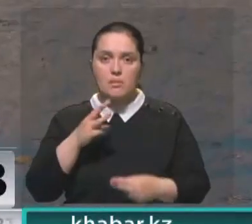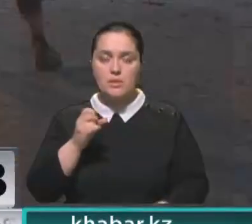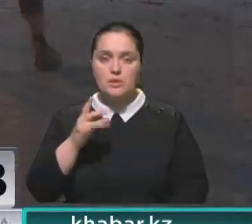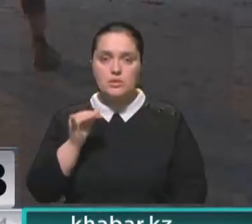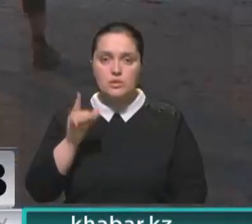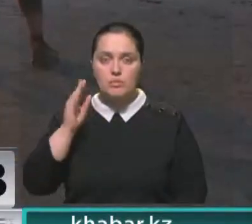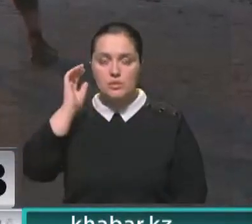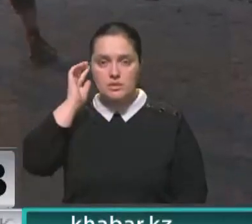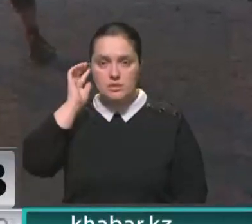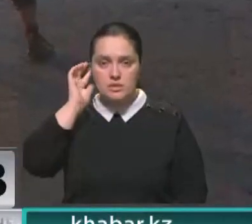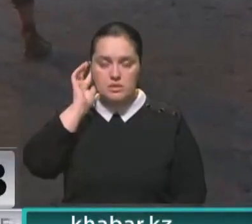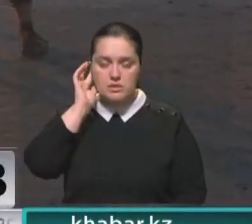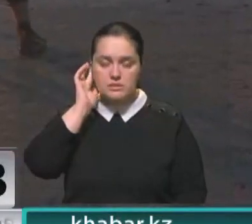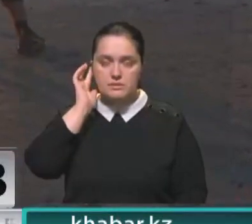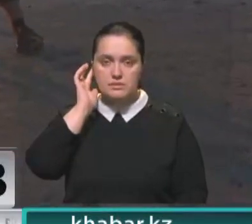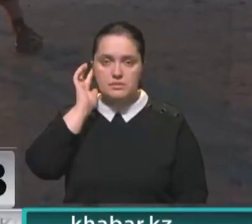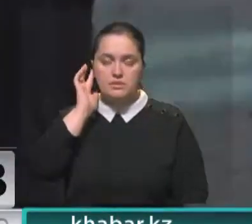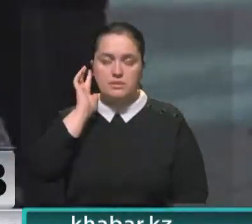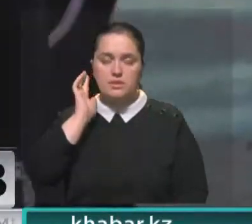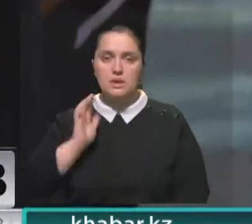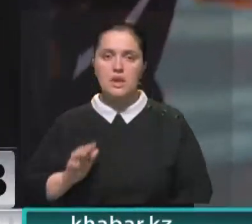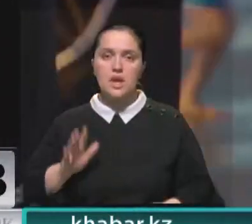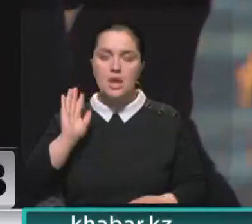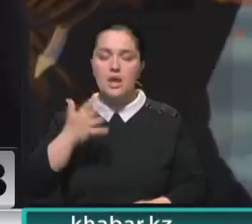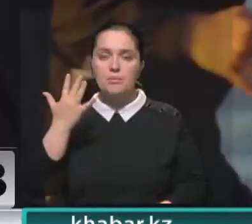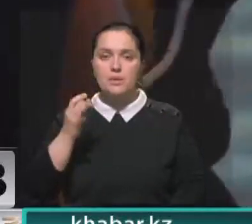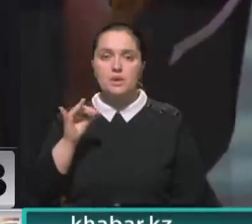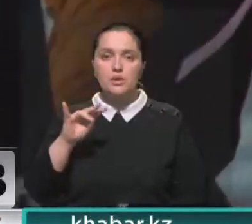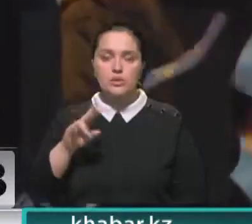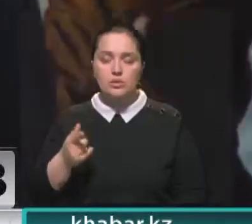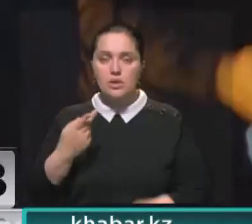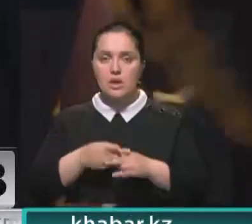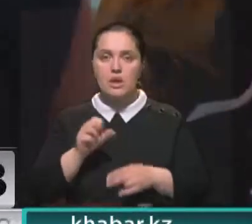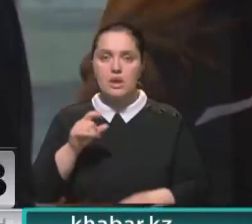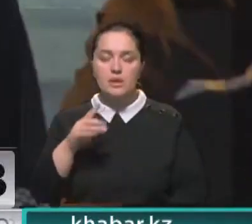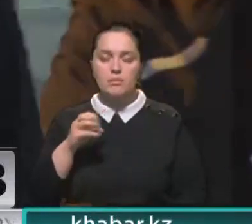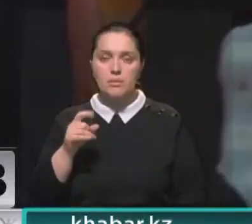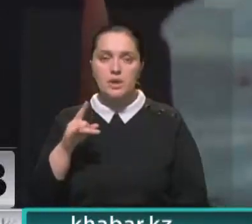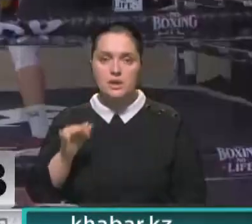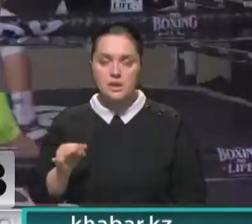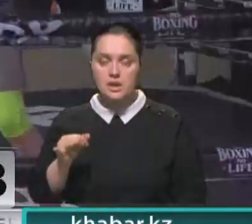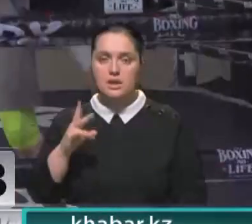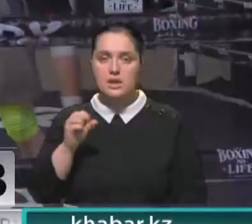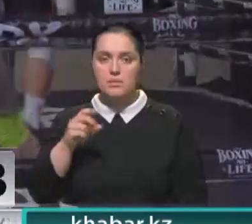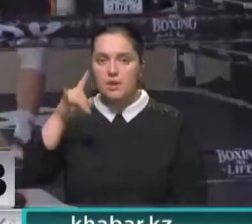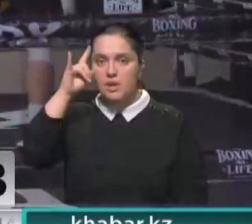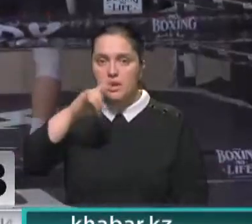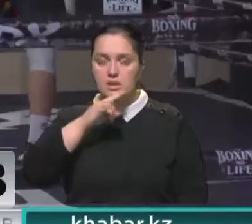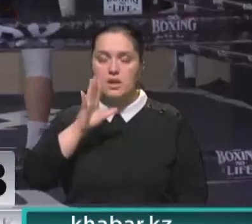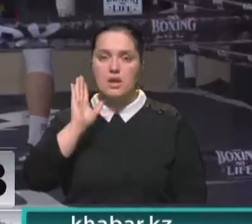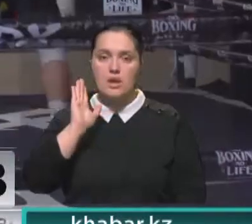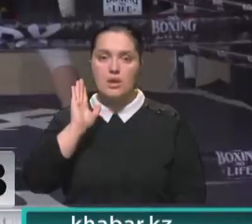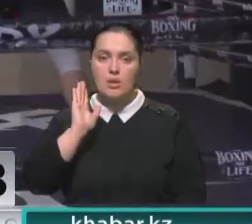проведут свои поединки в США. Большое боксерское шоу пройдет 5 июня на арене Армори в Миннеаполисе. Казахстанцы выступят в